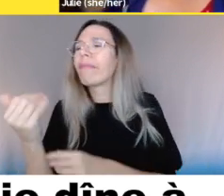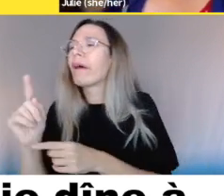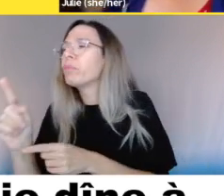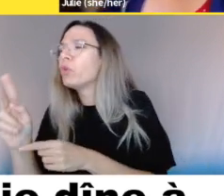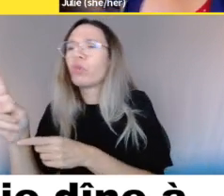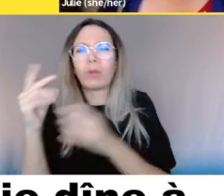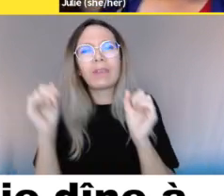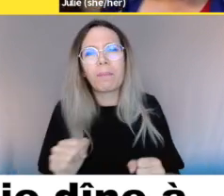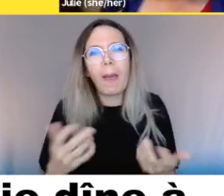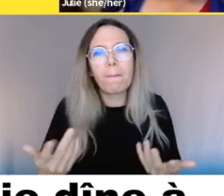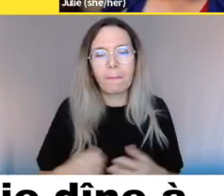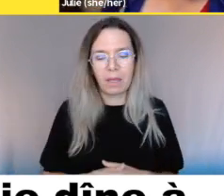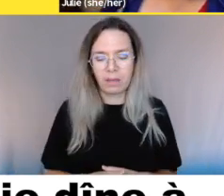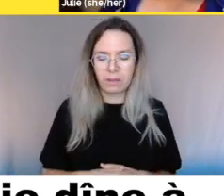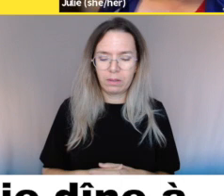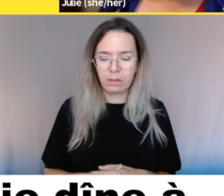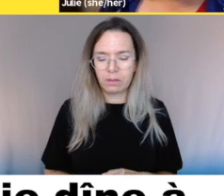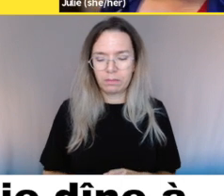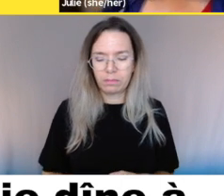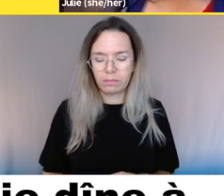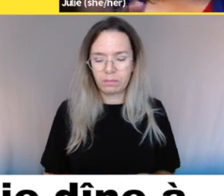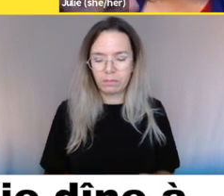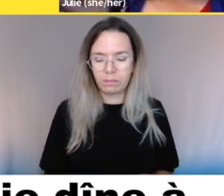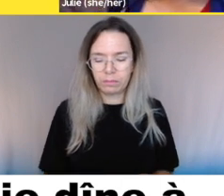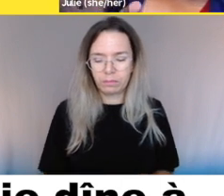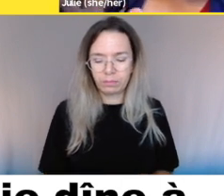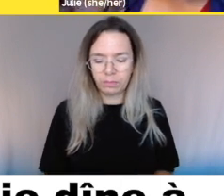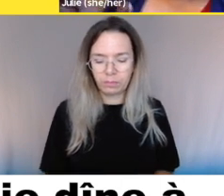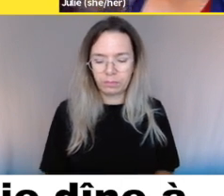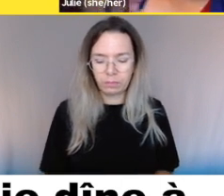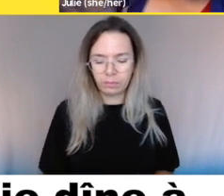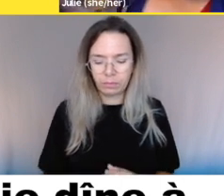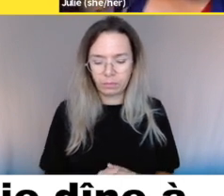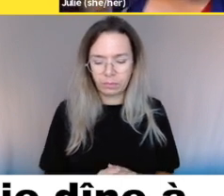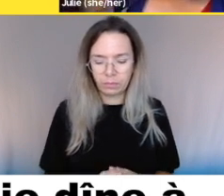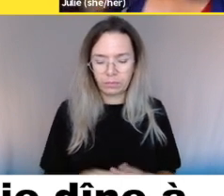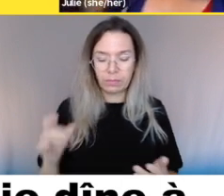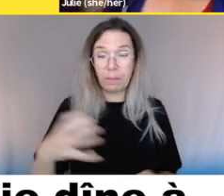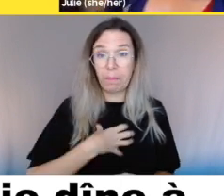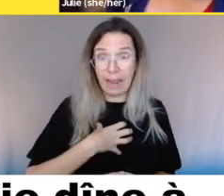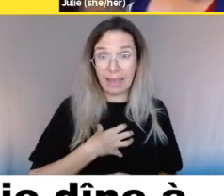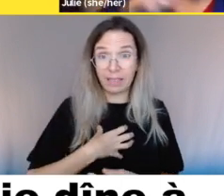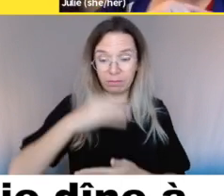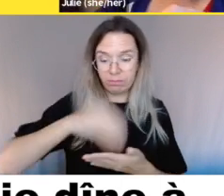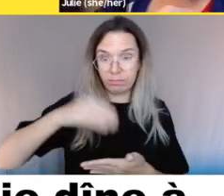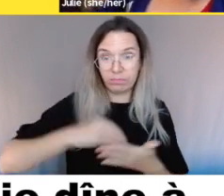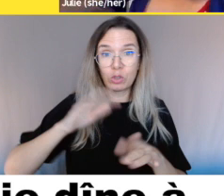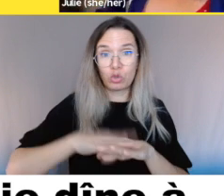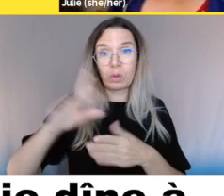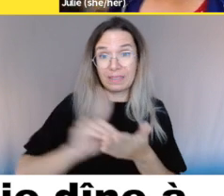mettons, 15-20 minutes ou même 5-10 minutes, ben 5-10 minutes, non, 15-20 minutes et puis que